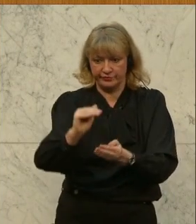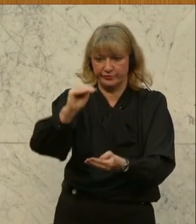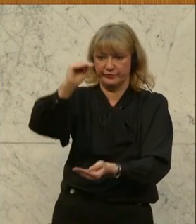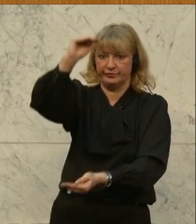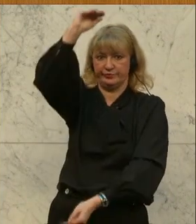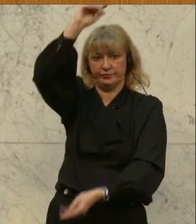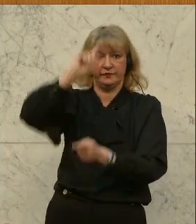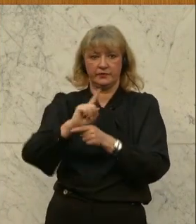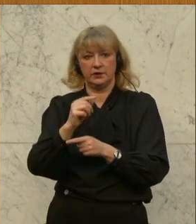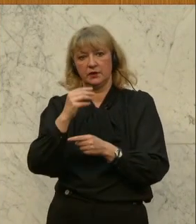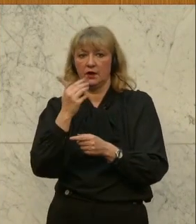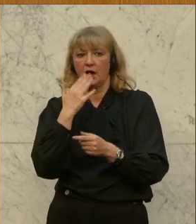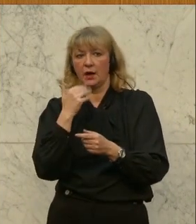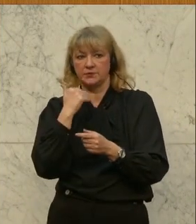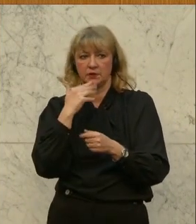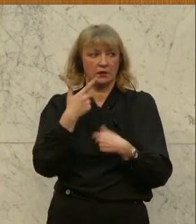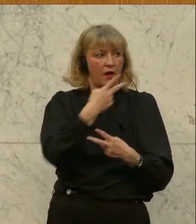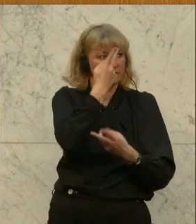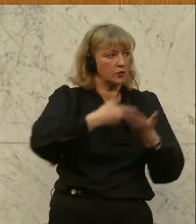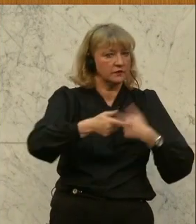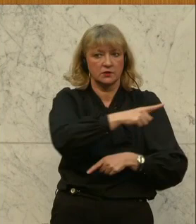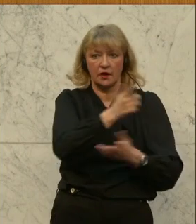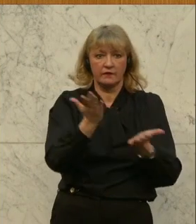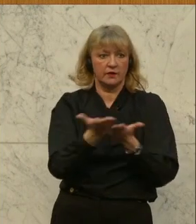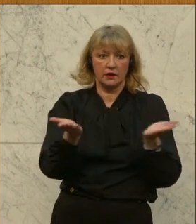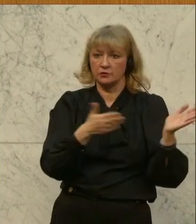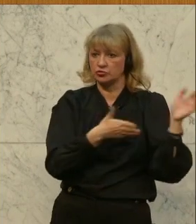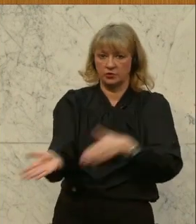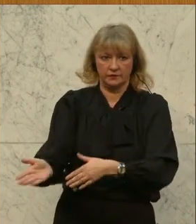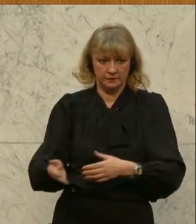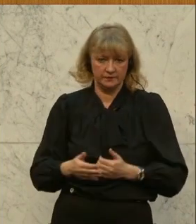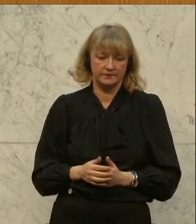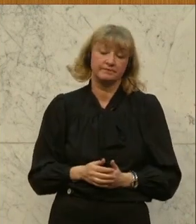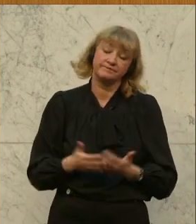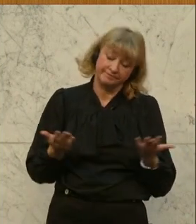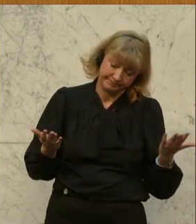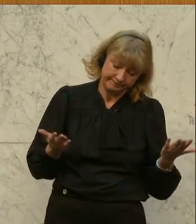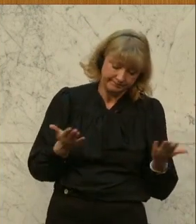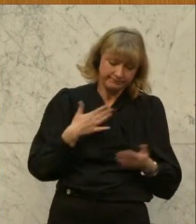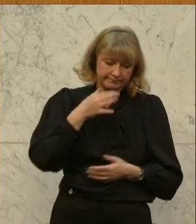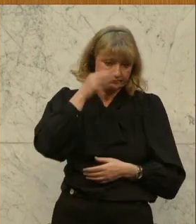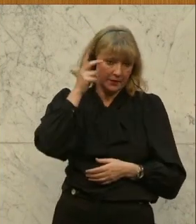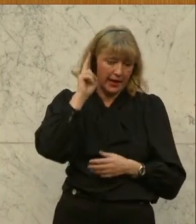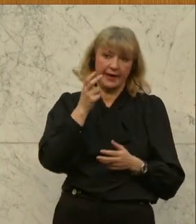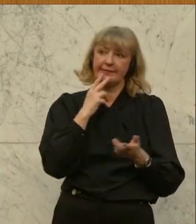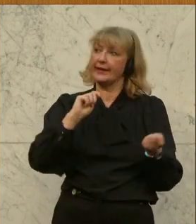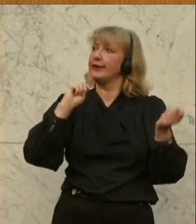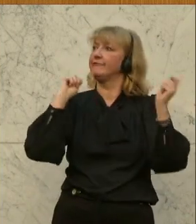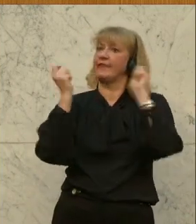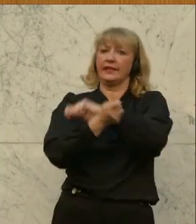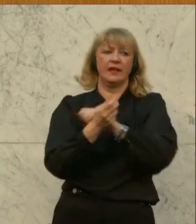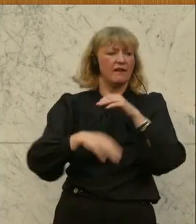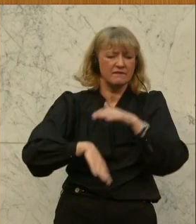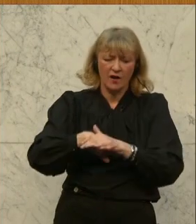ganze Volkswirtschaften vor dem Abgrund gebracht werden. Und meine Damen und Herren, die Energiewende, der vollständige